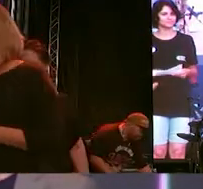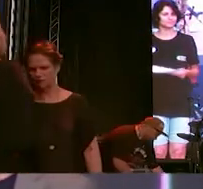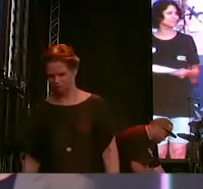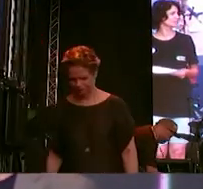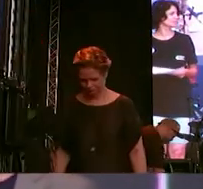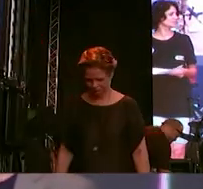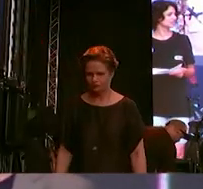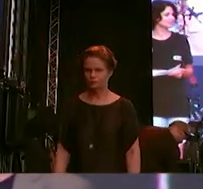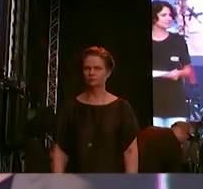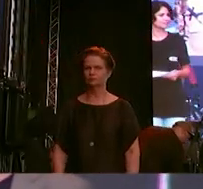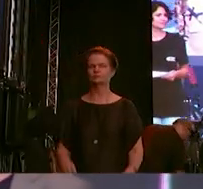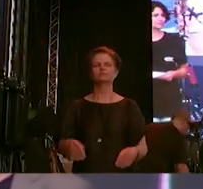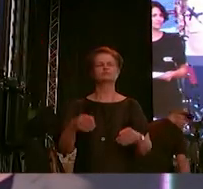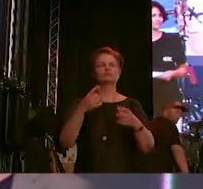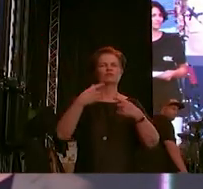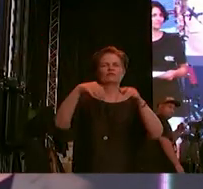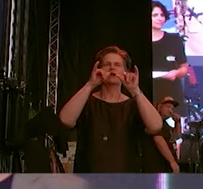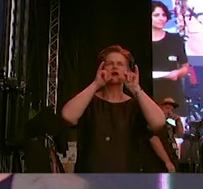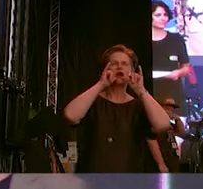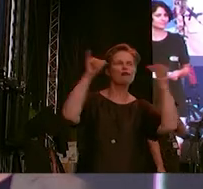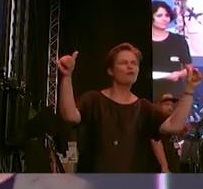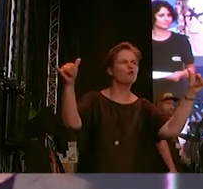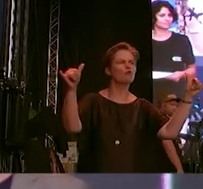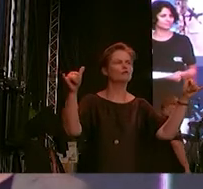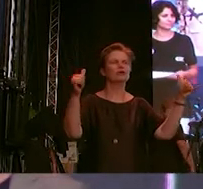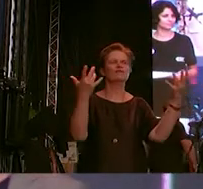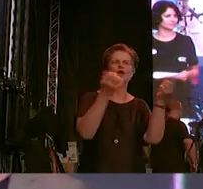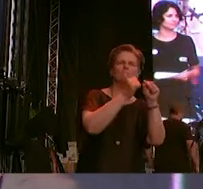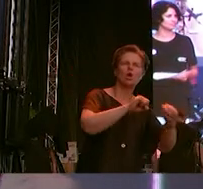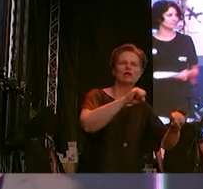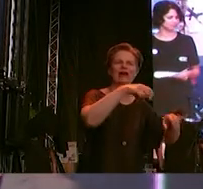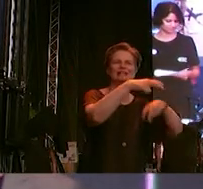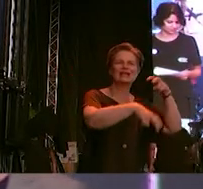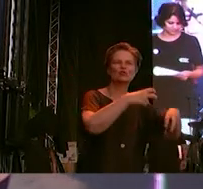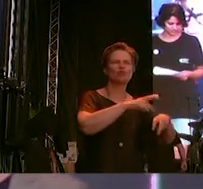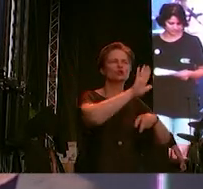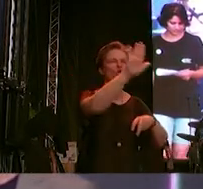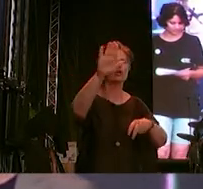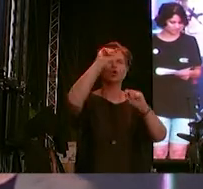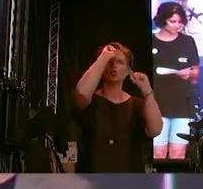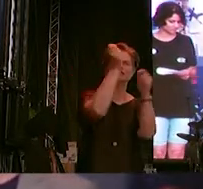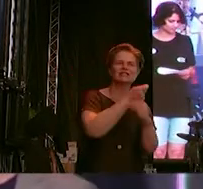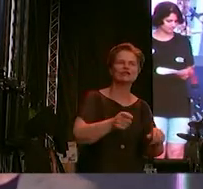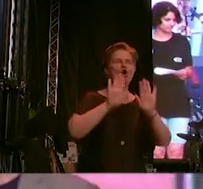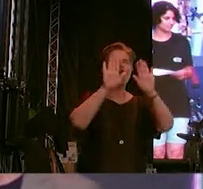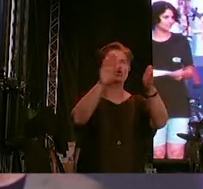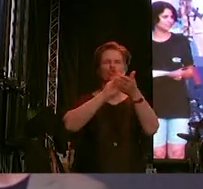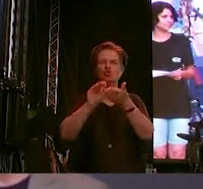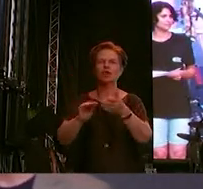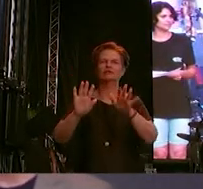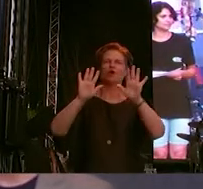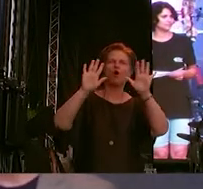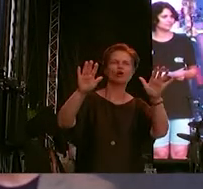Wir rufen euch auf, die Ressourcen und Möglichkeiten eurer Universitäten und Schulen, Institutionen, eure